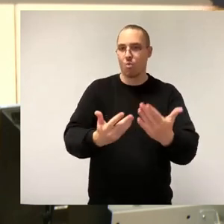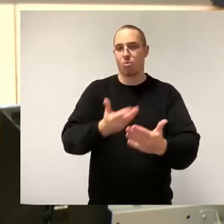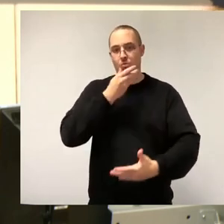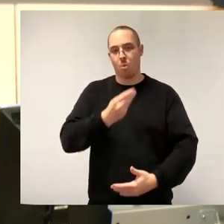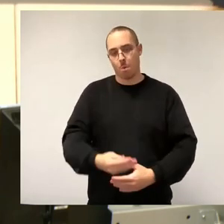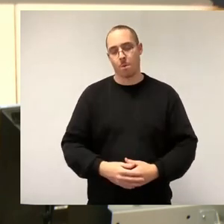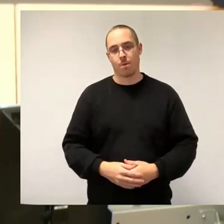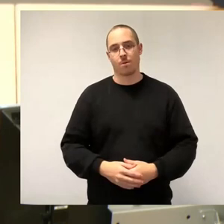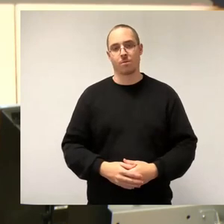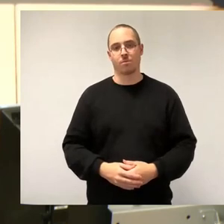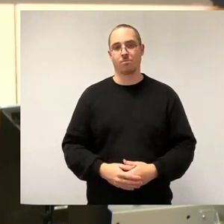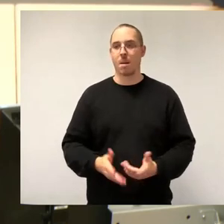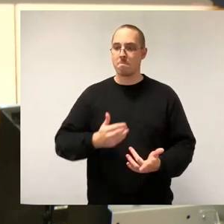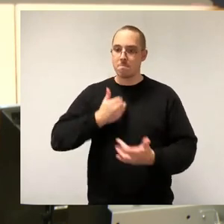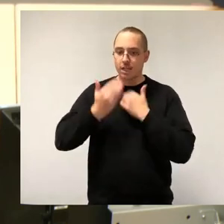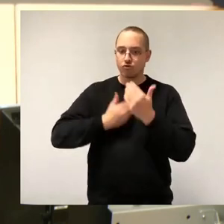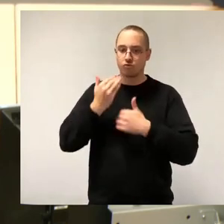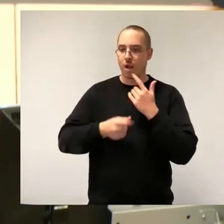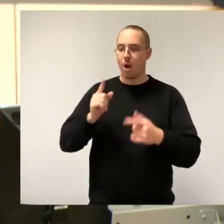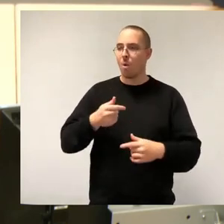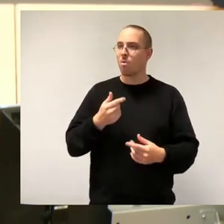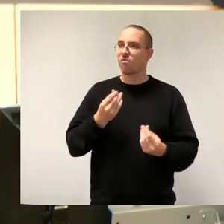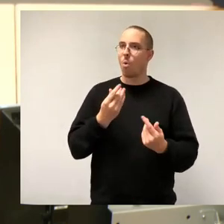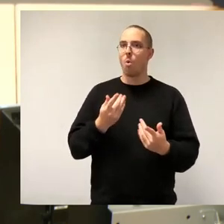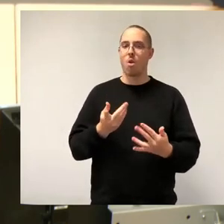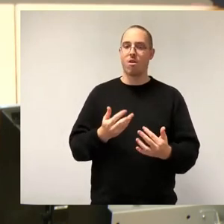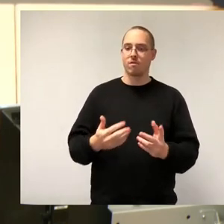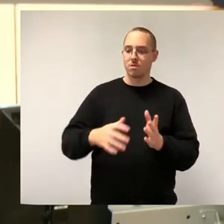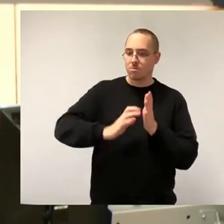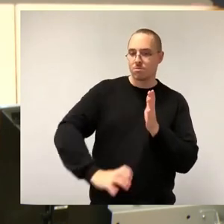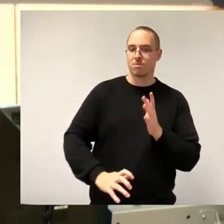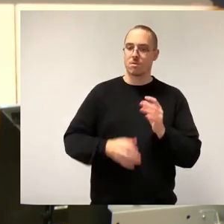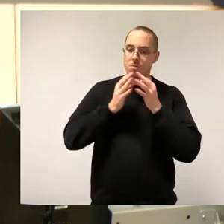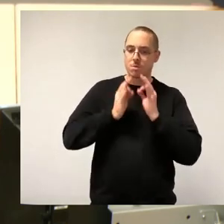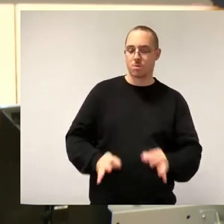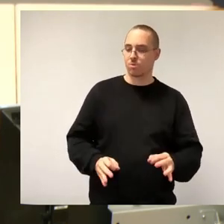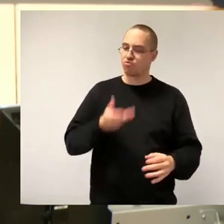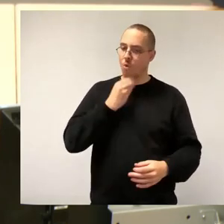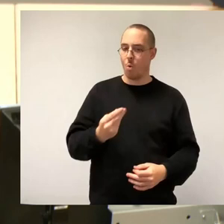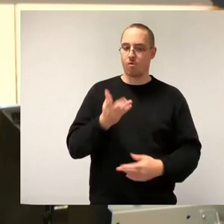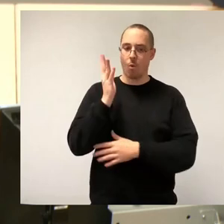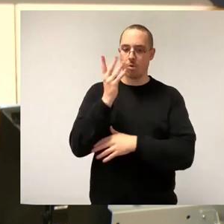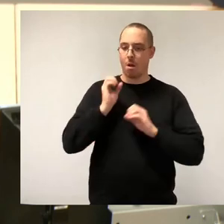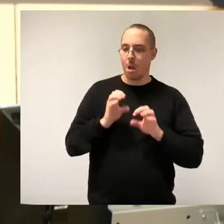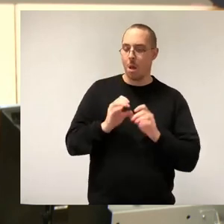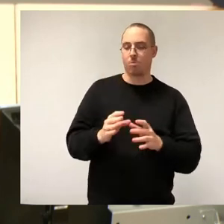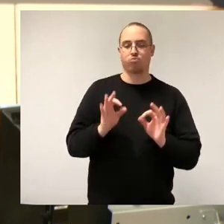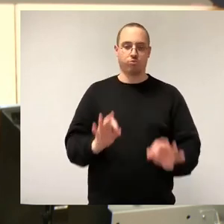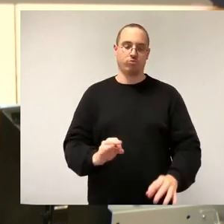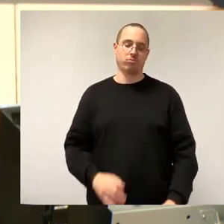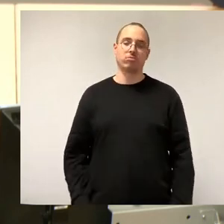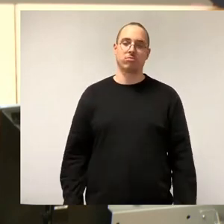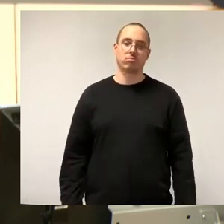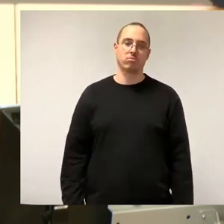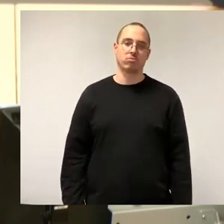auch immer umfassender, werden die vorgetragen und erläutert. Und man kann jetzt langsam sich auch ein